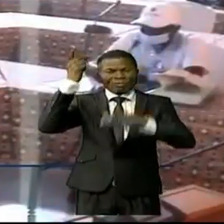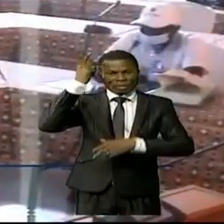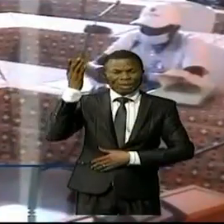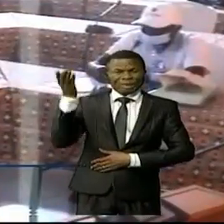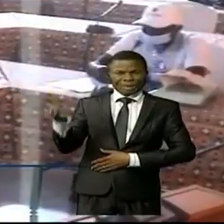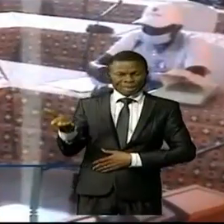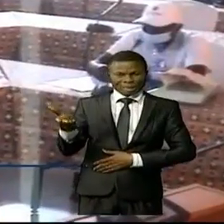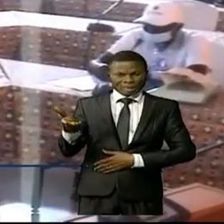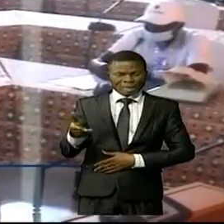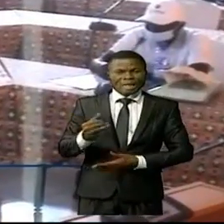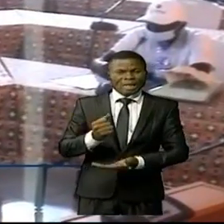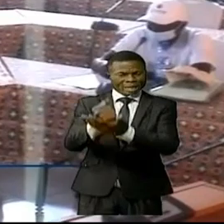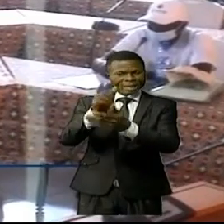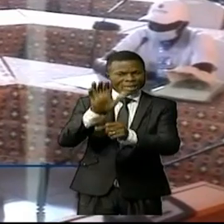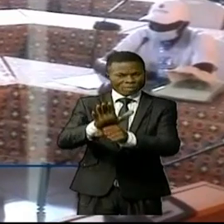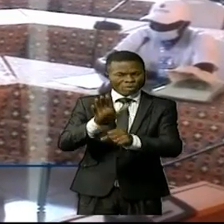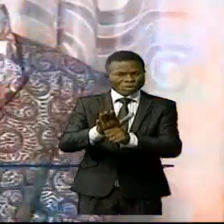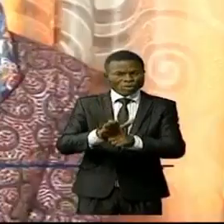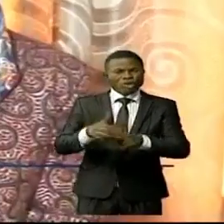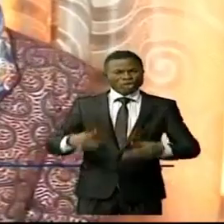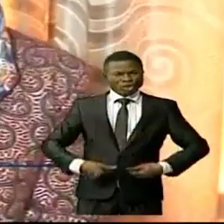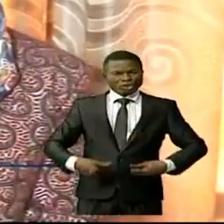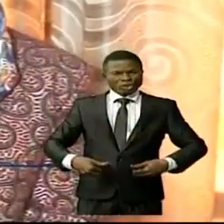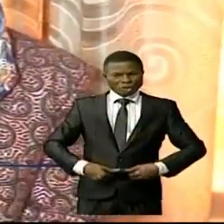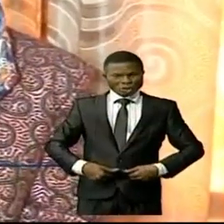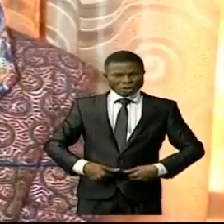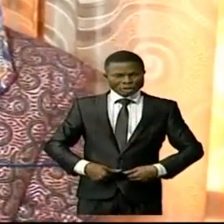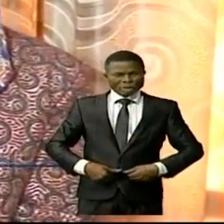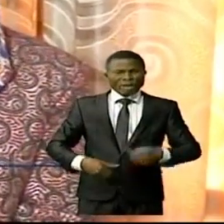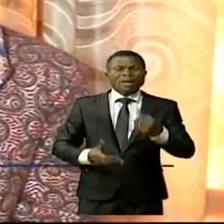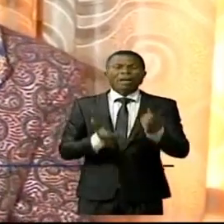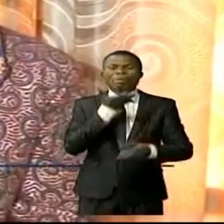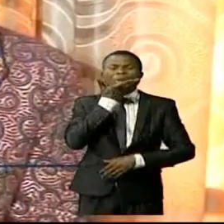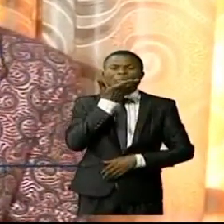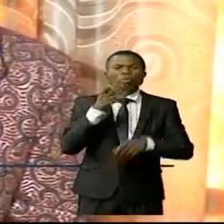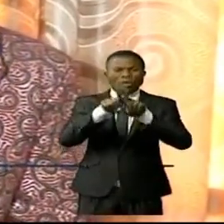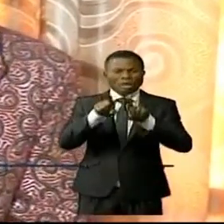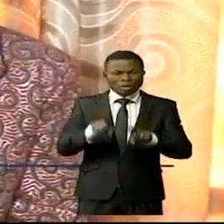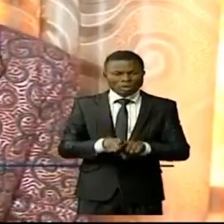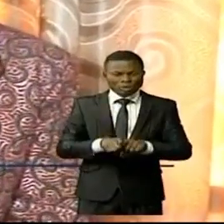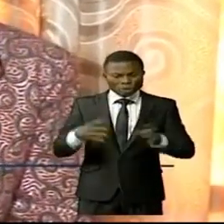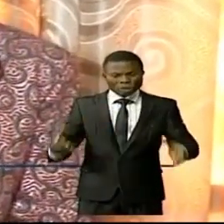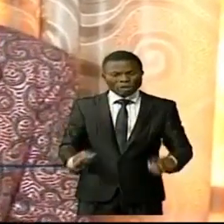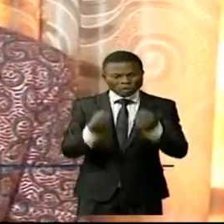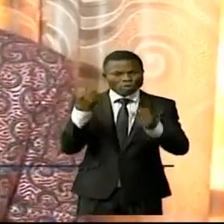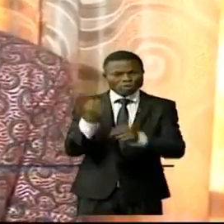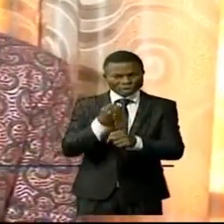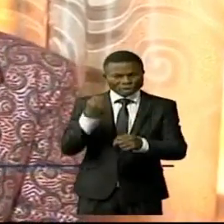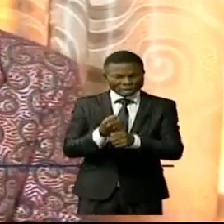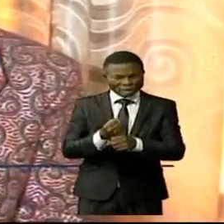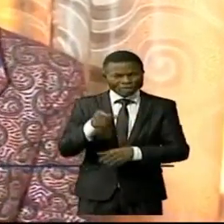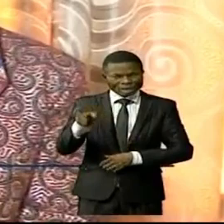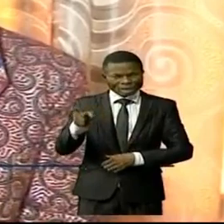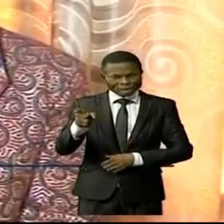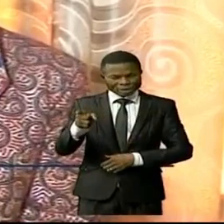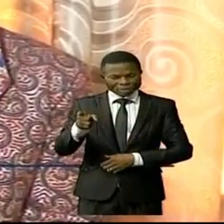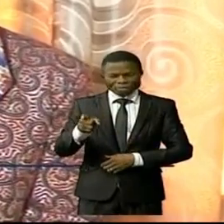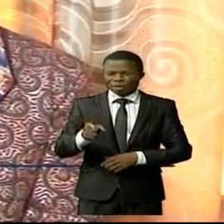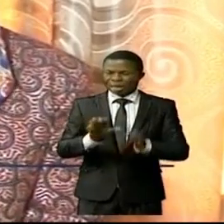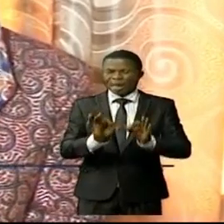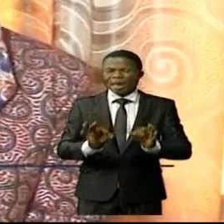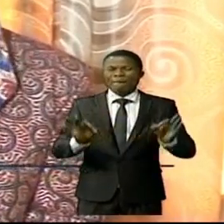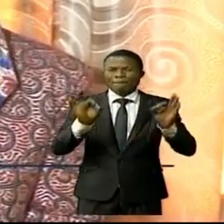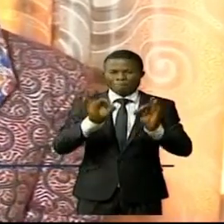et permet à de nombreux jeunes et personnes adultes de trouver dans l'agriculture un métier